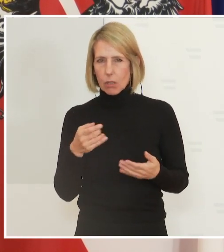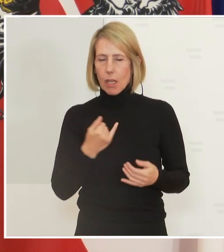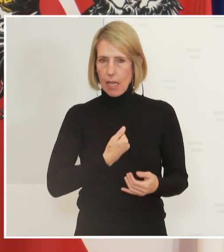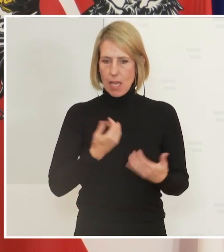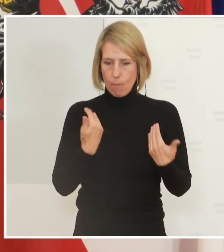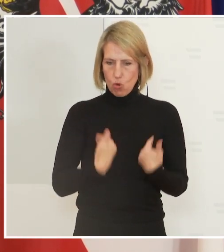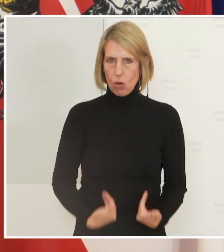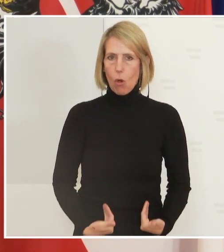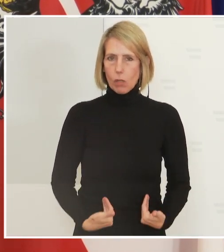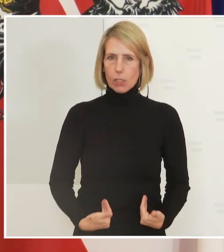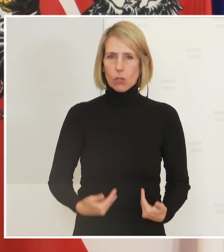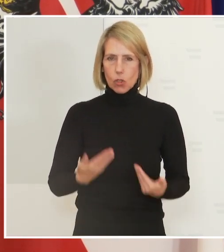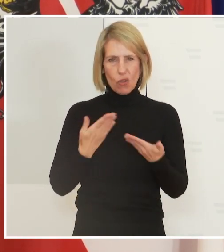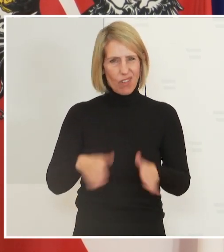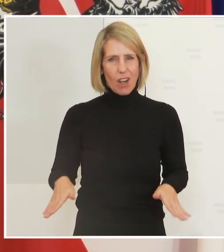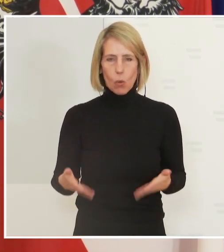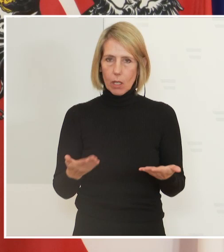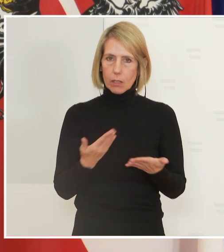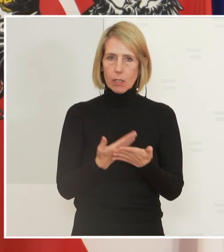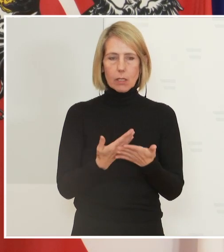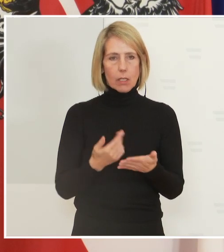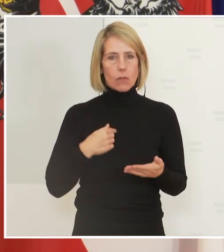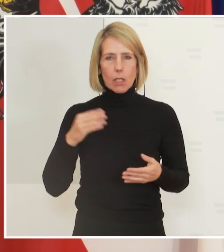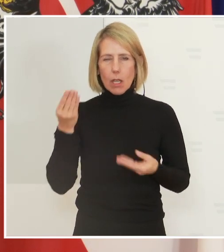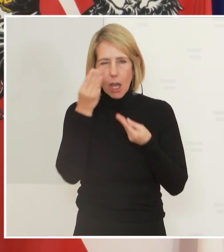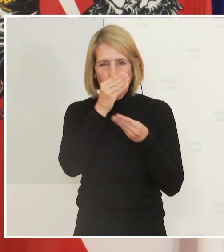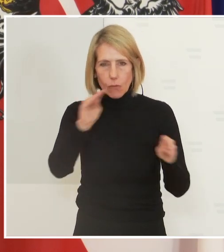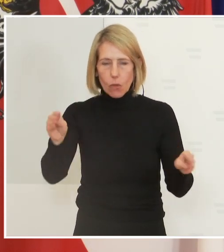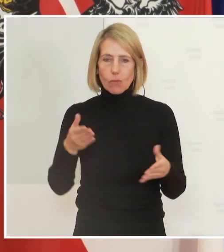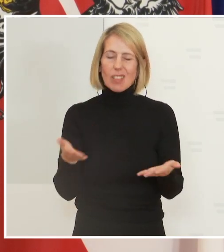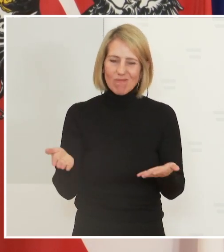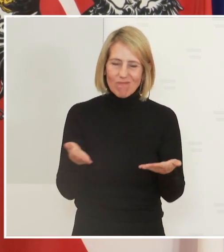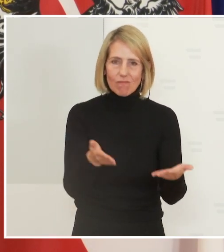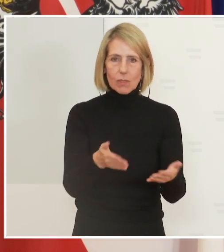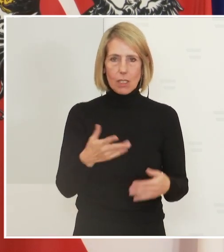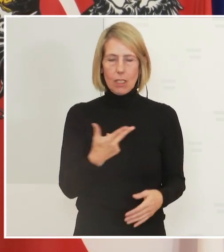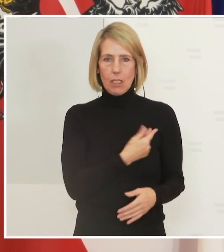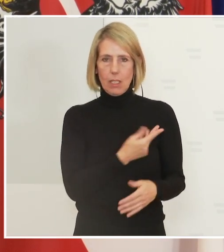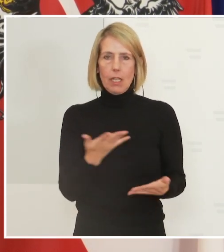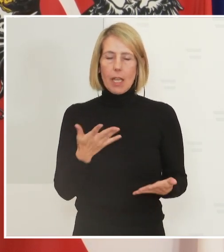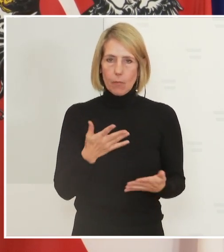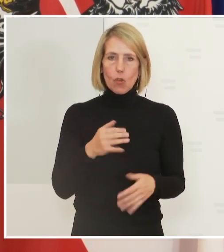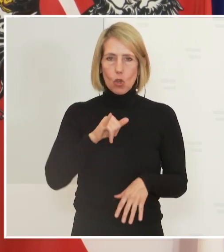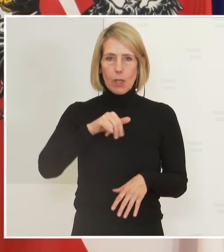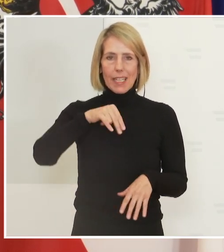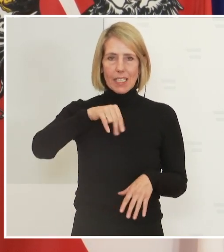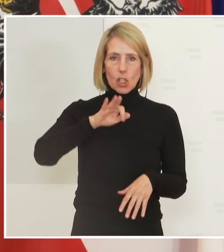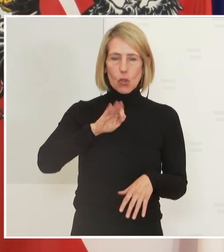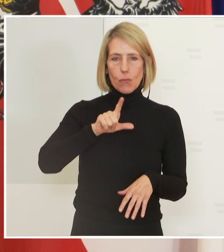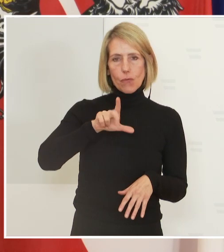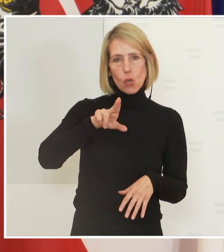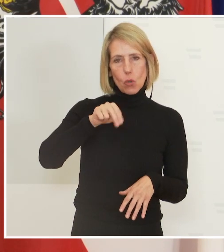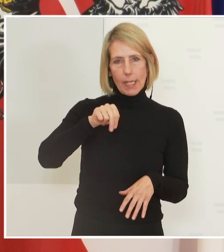hier rufe ich auf, bitte impfen lassen, die Influenza-Impfung holen. Sie sind bereits verfügbar in den Ordinationen.